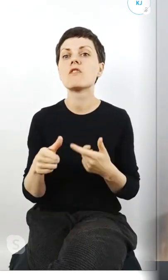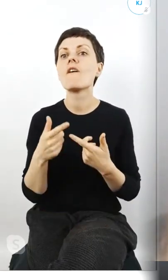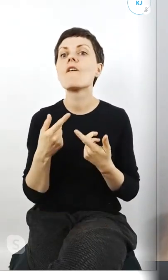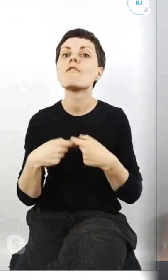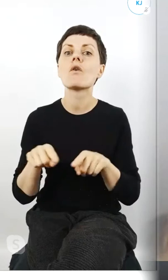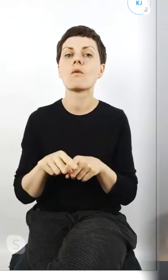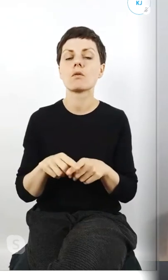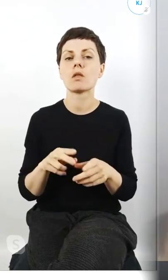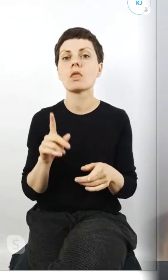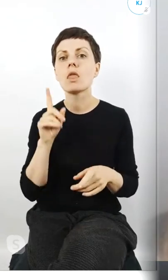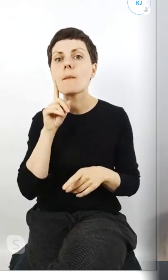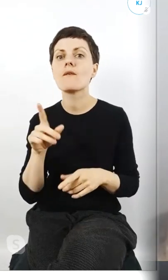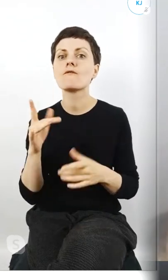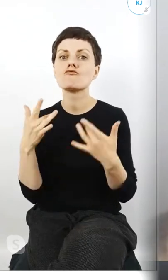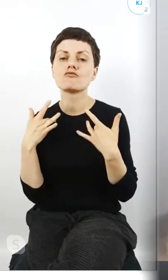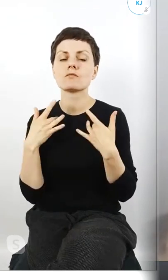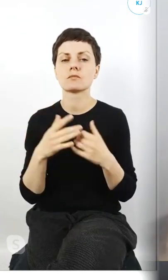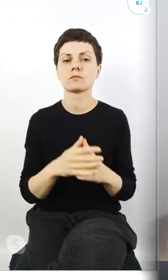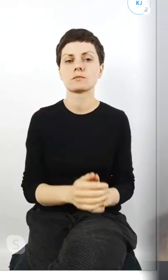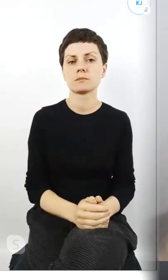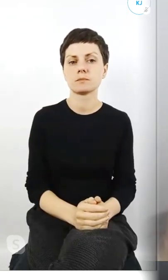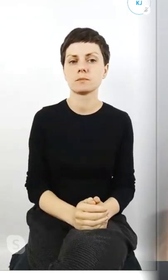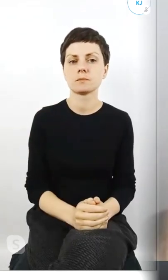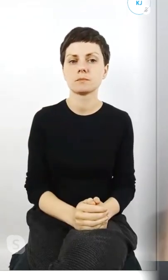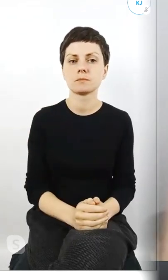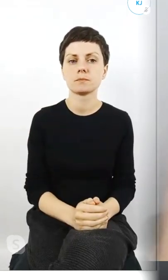prawdziwym życiu, jeżeli można to tak nazwać.